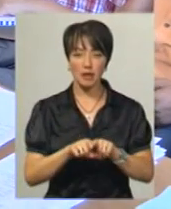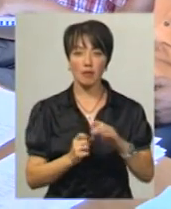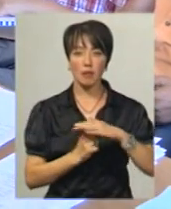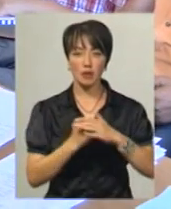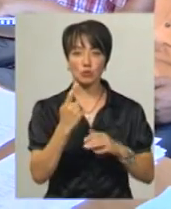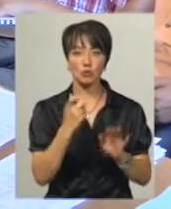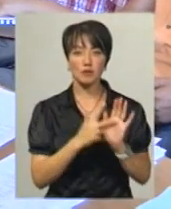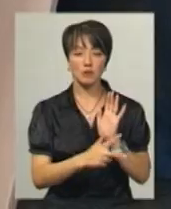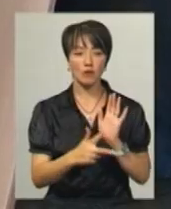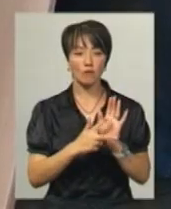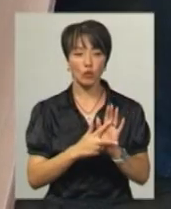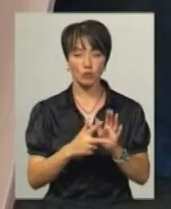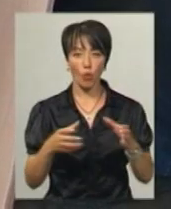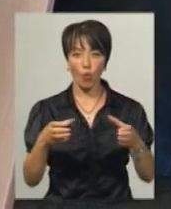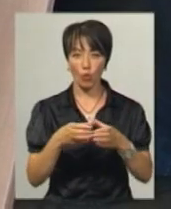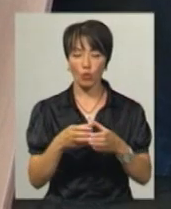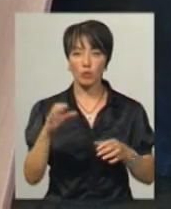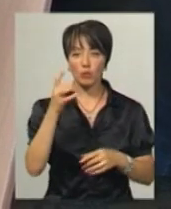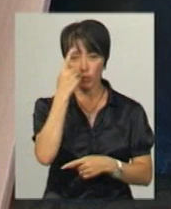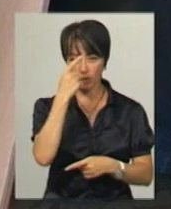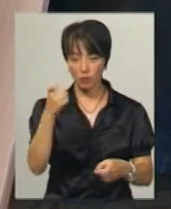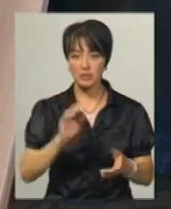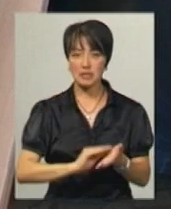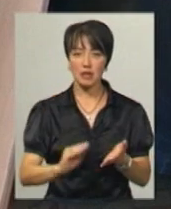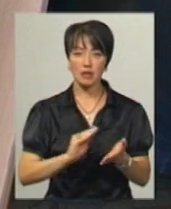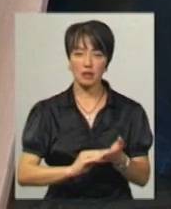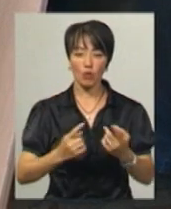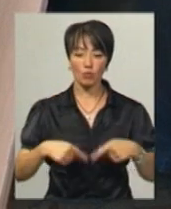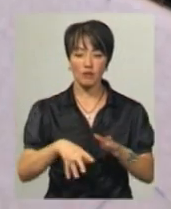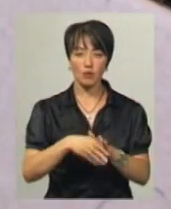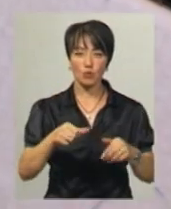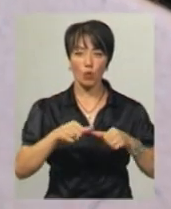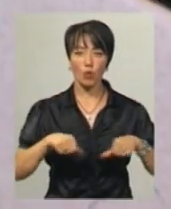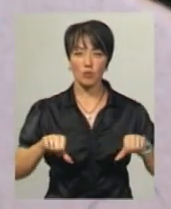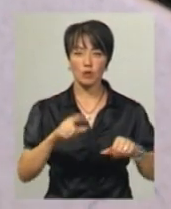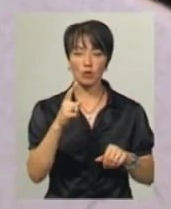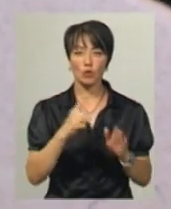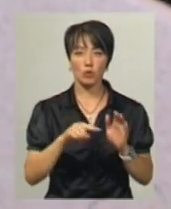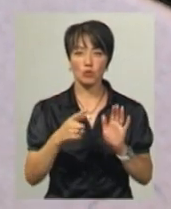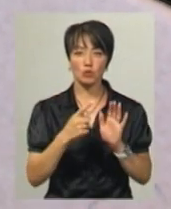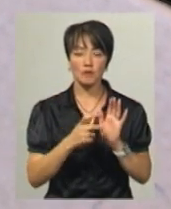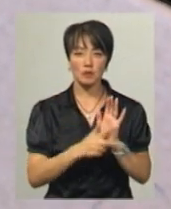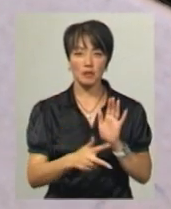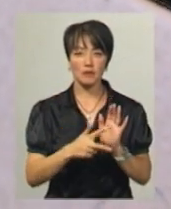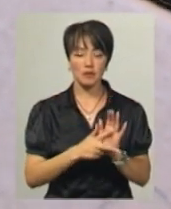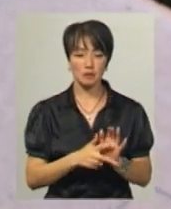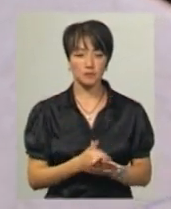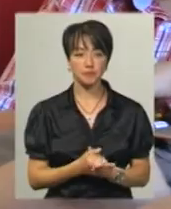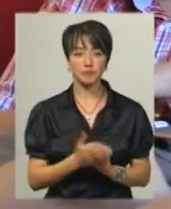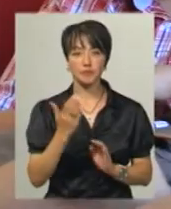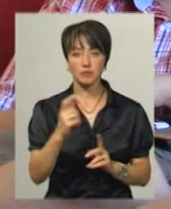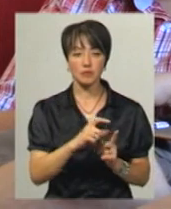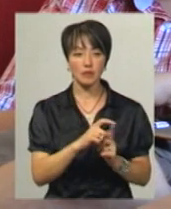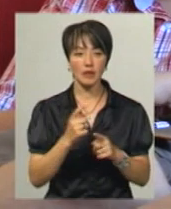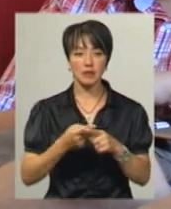базі 188-го округу. Про це повідомив секретар Окружної виборчої комісії номер 188 Андрій Мазур. За його